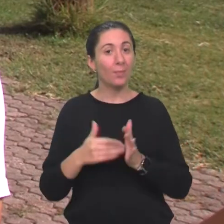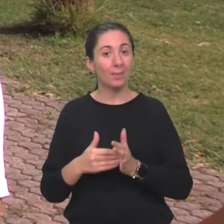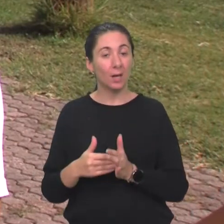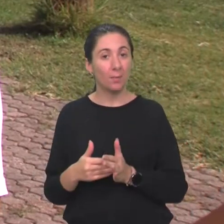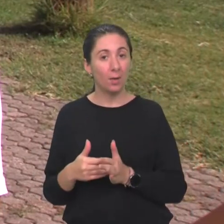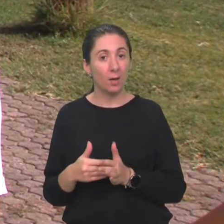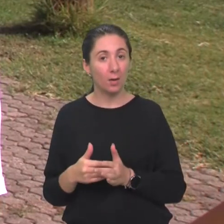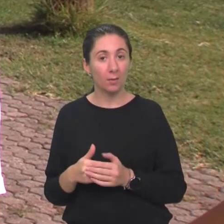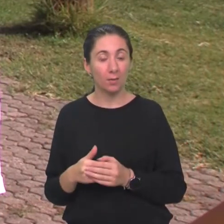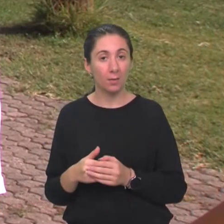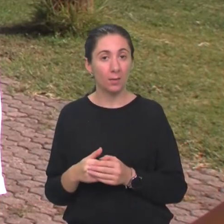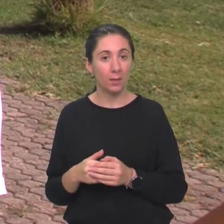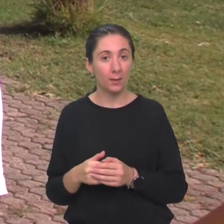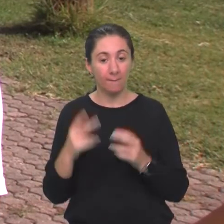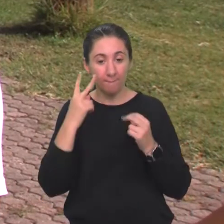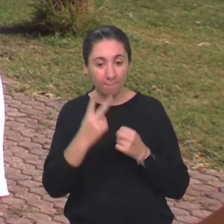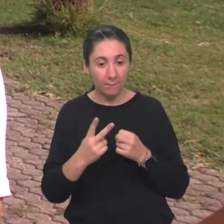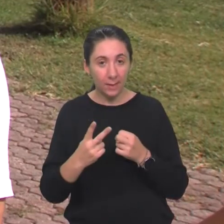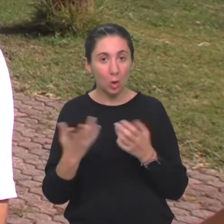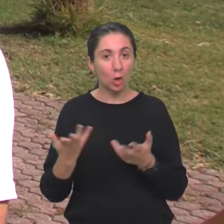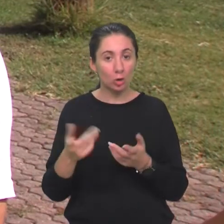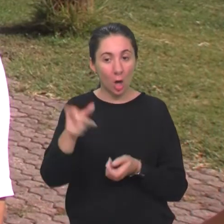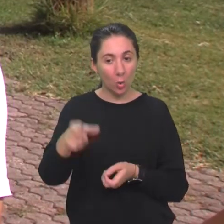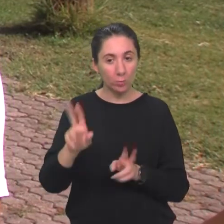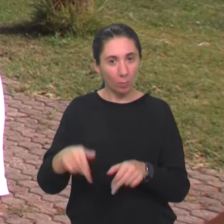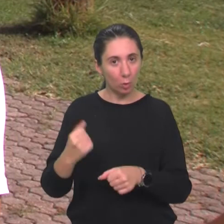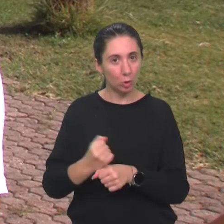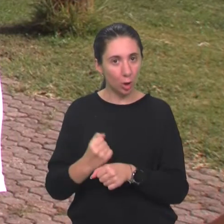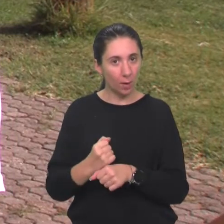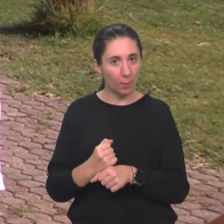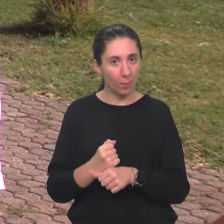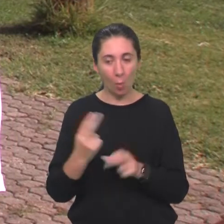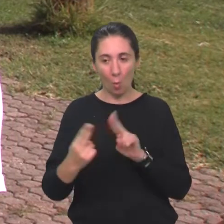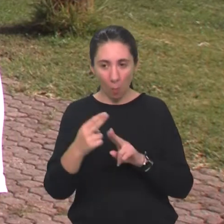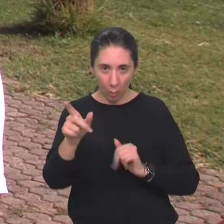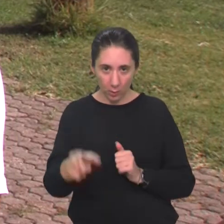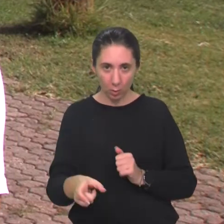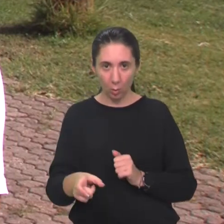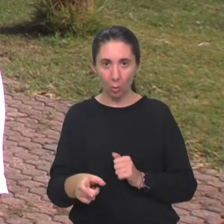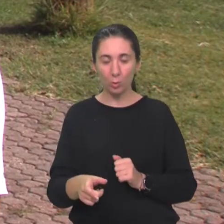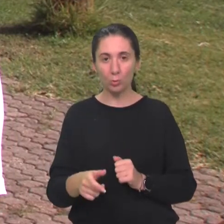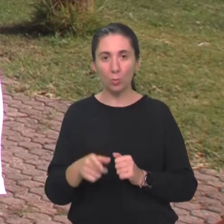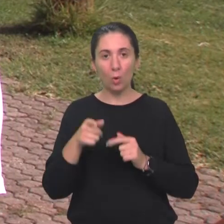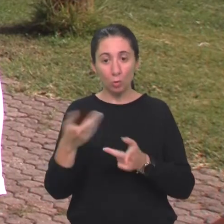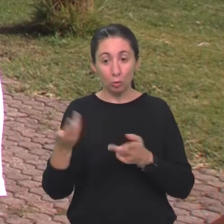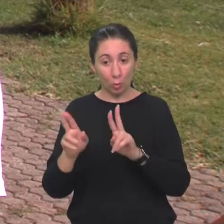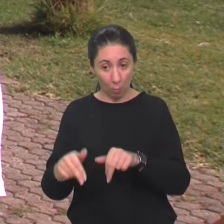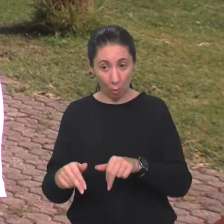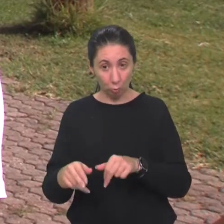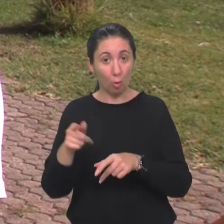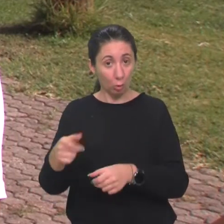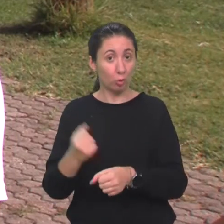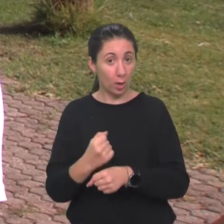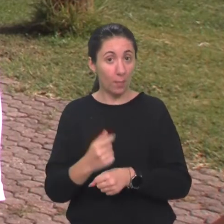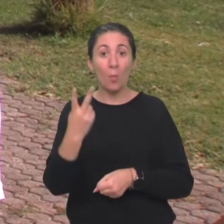bazirati i vidjeti ono što osoba može napraviti u poznatju, jer to će moć, to će onda